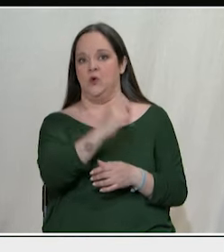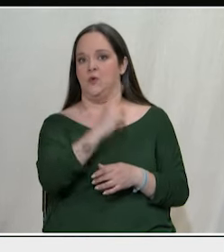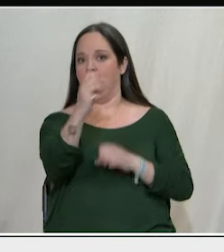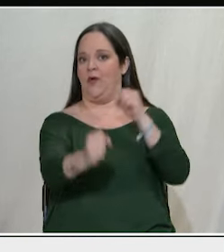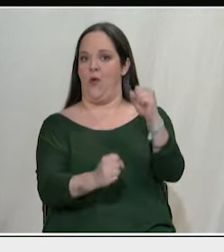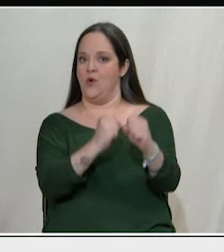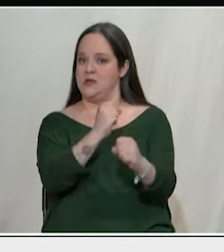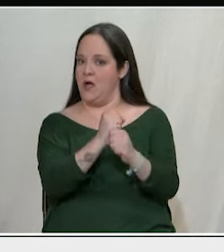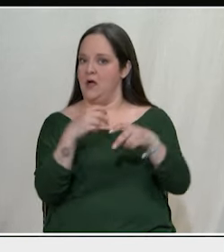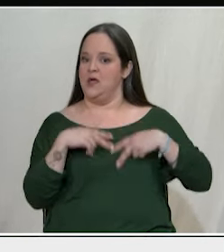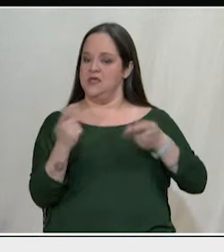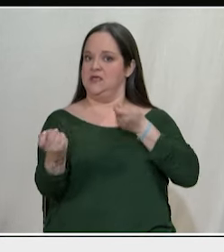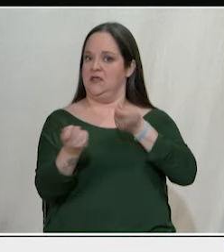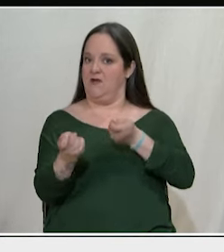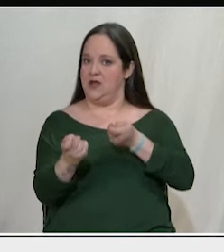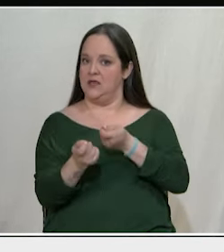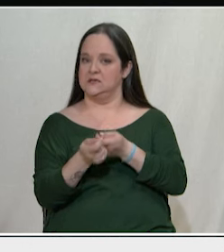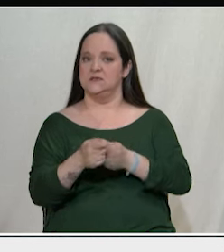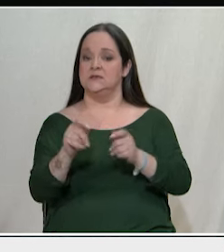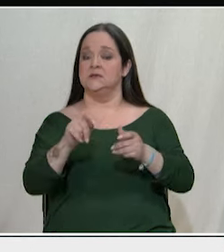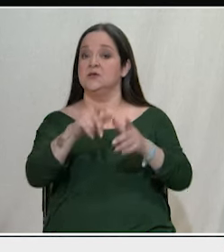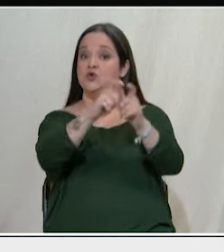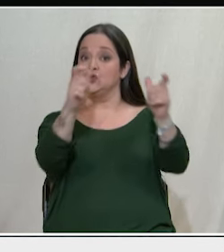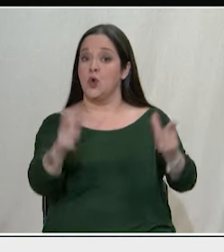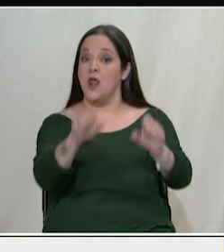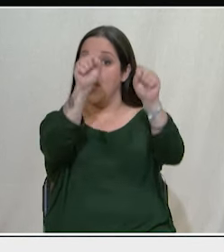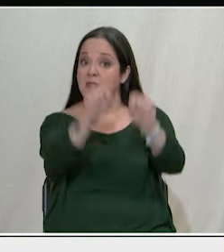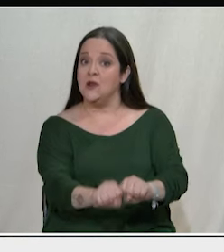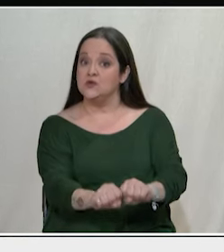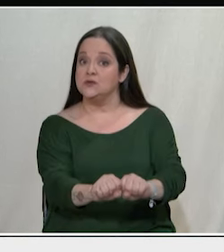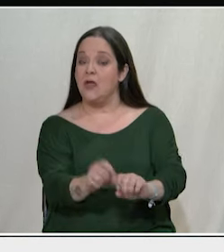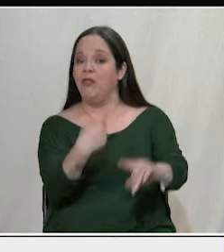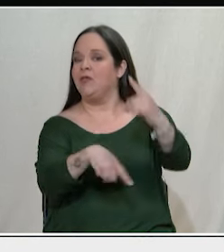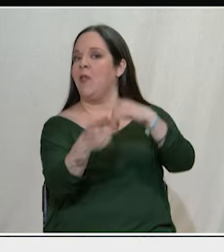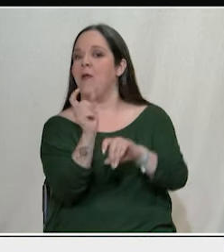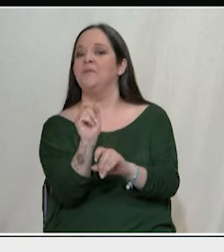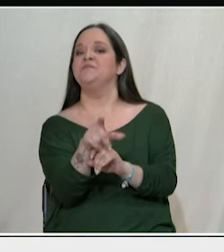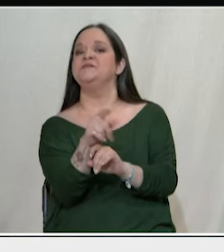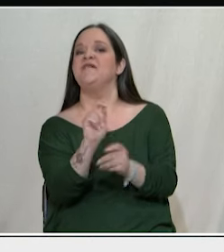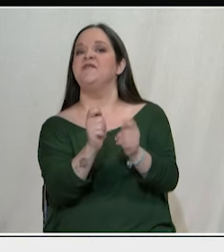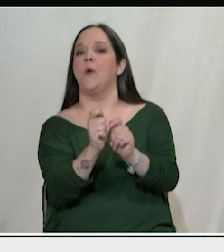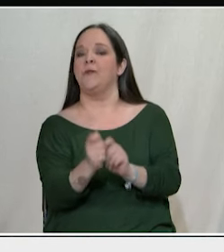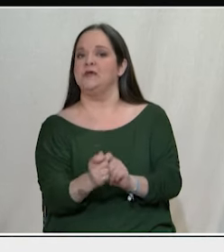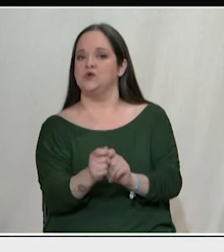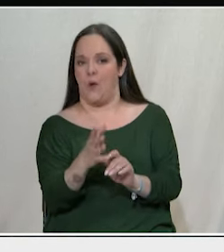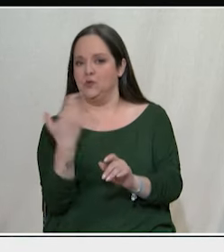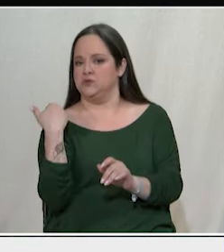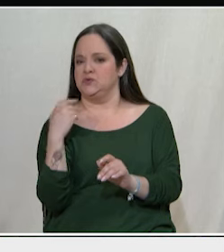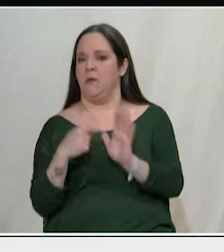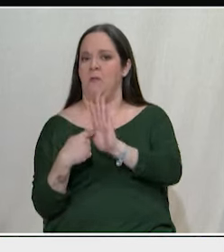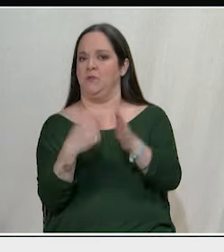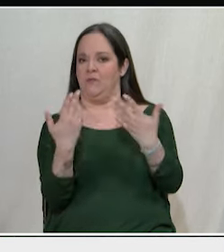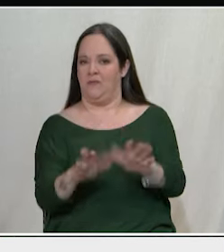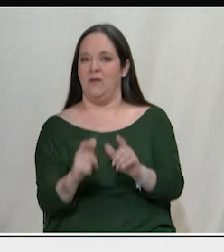κυβερνήσεις να κλείνουν σχολεία με το πρόσχημα της ψηφιοποίησης όπως το ψηφιακό σχολείο που παρουσιάστηκε πρόσφατα